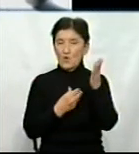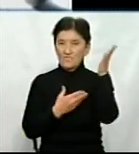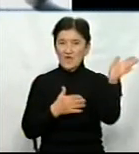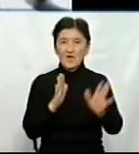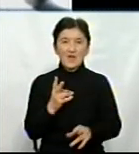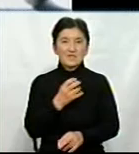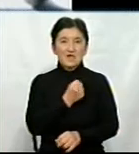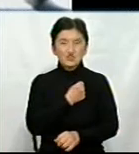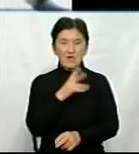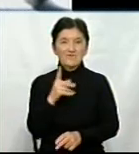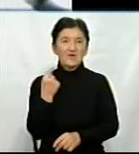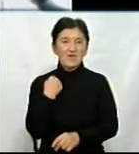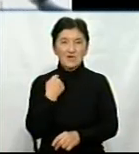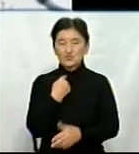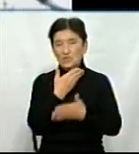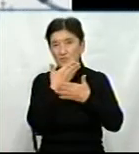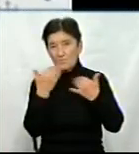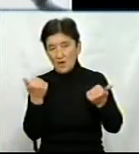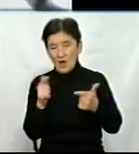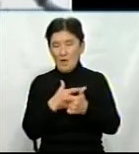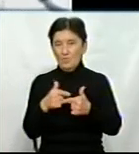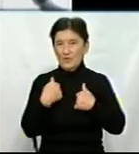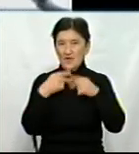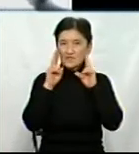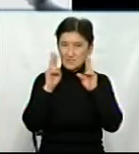Кировоградщині ще немає, або я не знаю про такі.